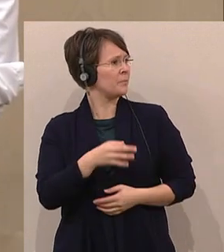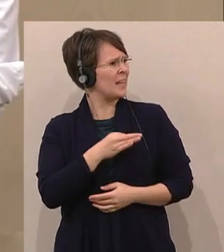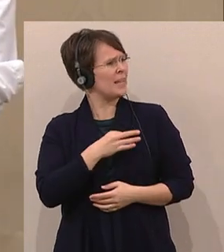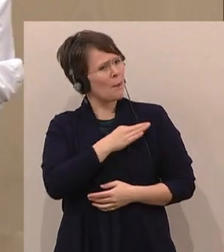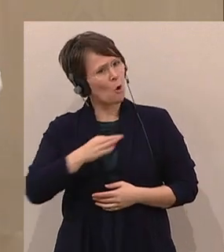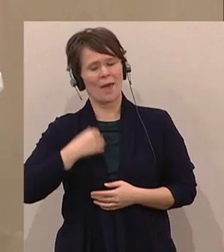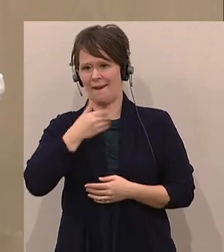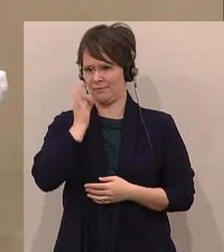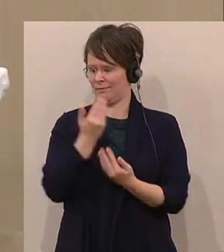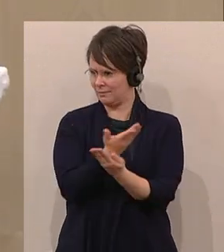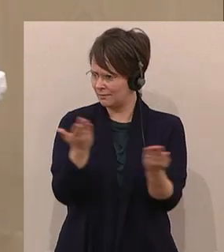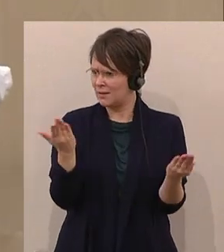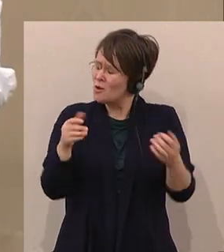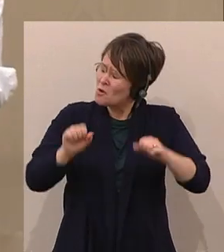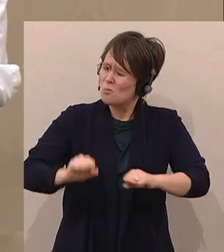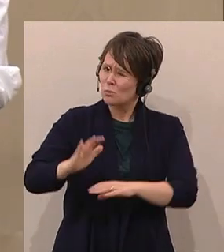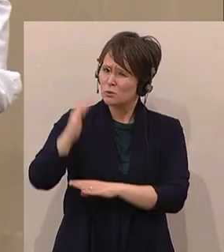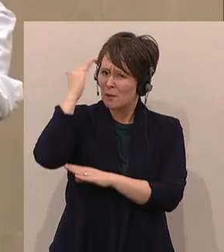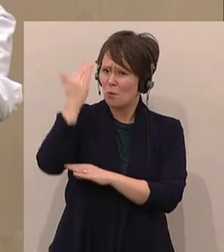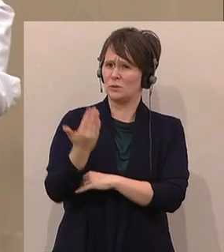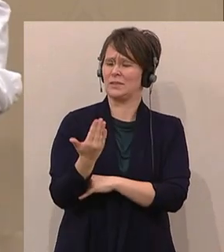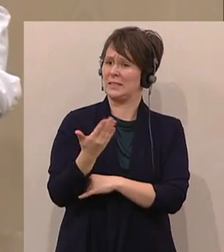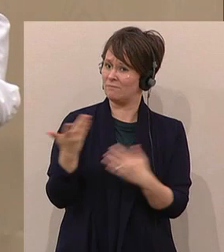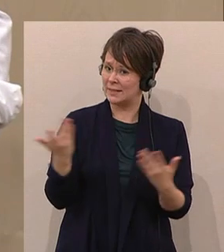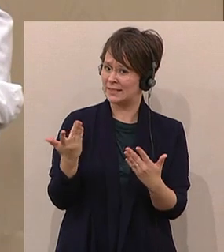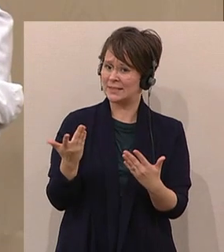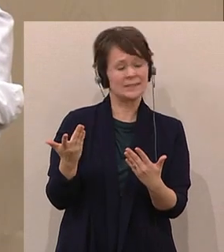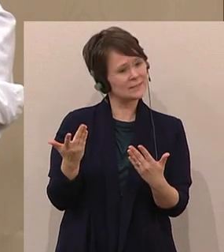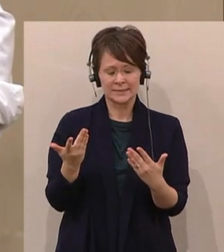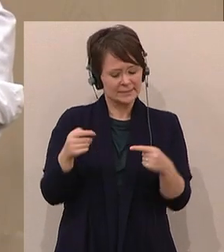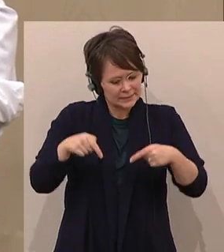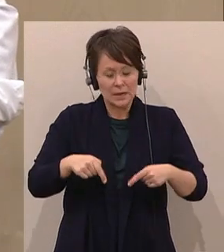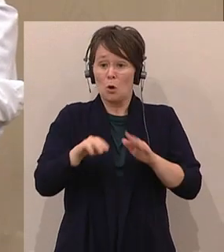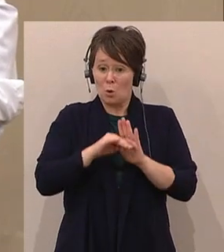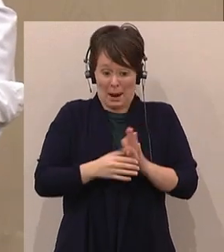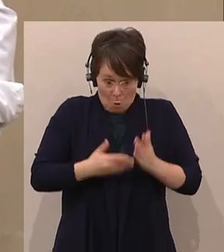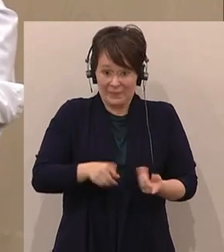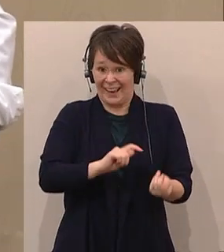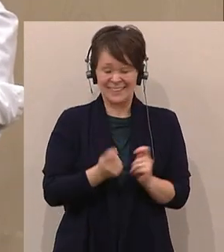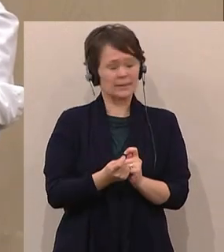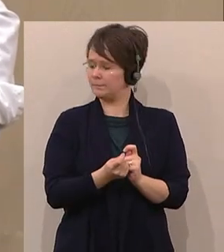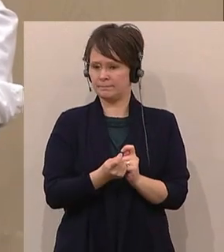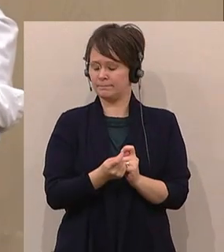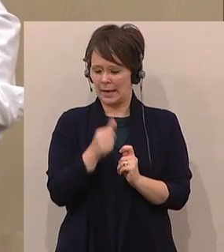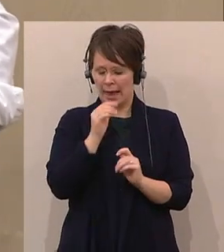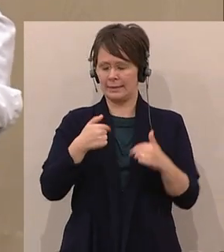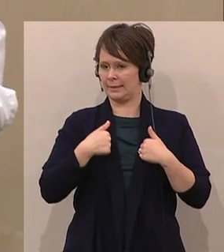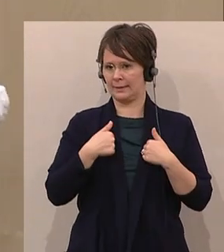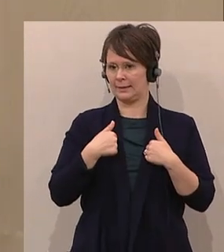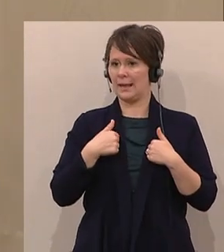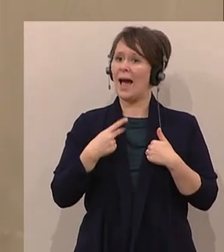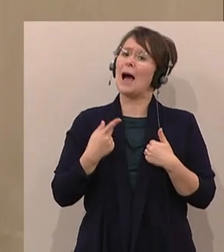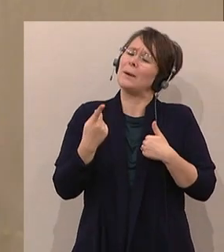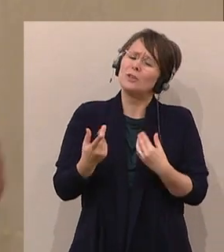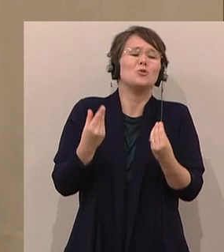bin ich der Meinung, stelle ich hier keinen Antrag, das Programm heute zu ändern, aber das ist nicht zufällig, das ist diese Demokratie,